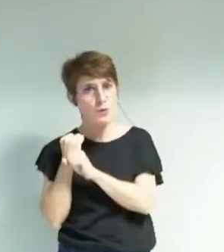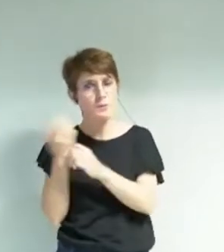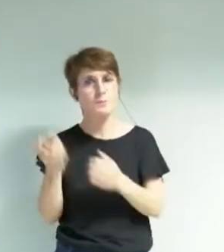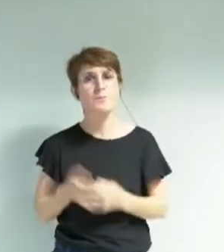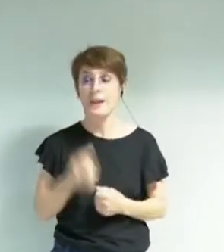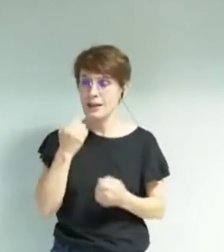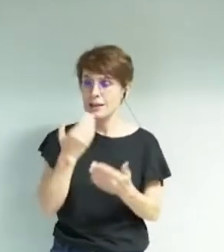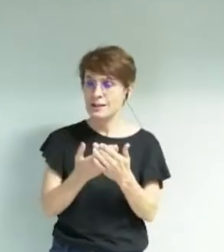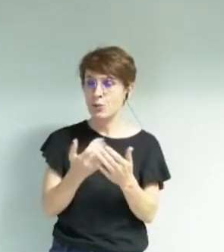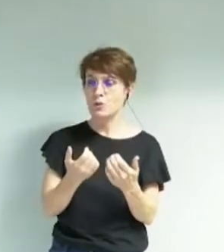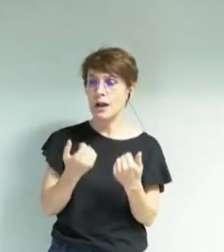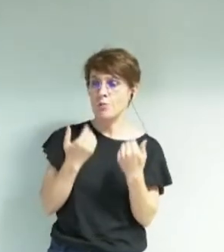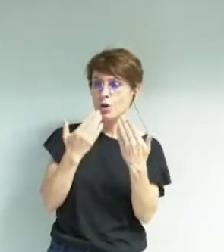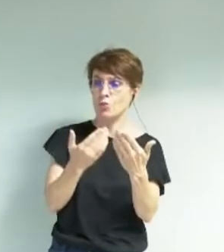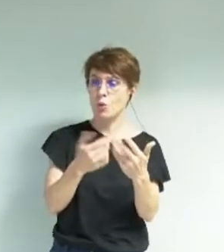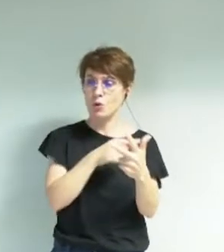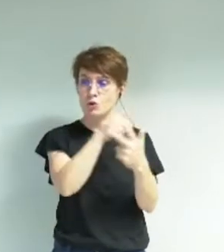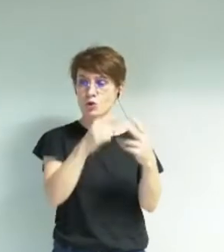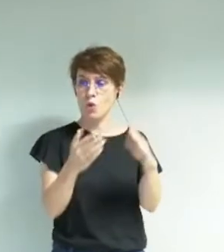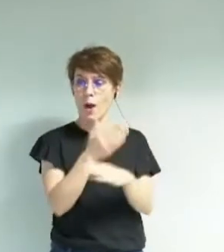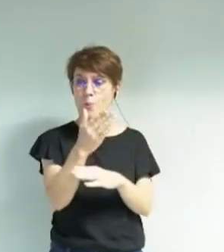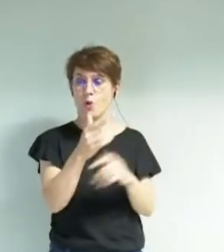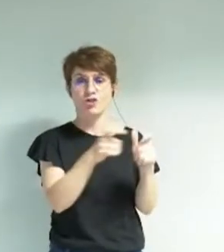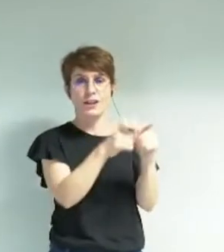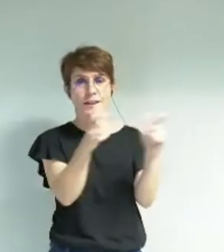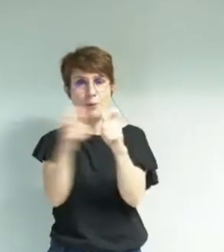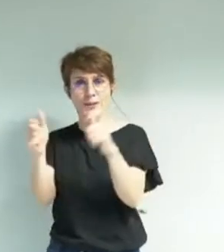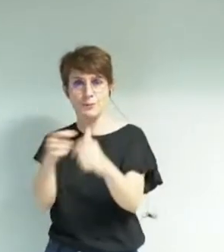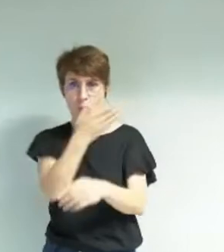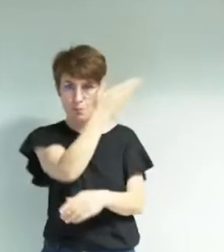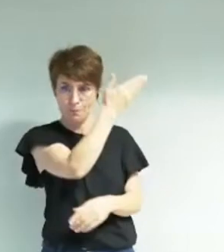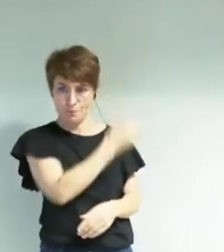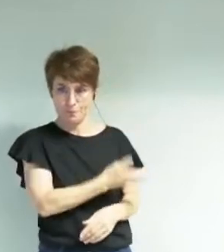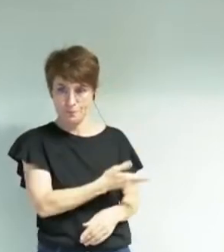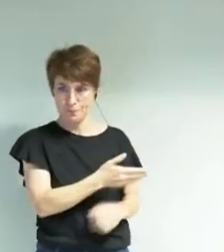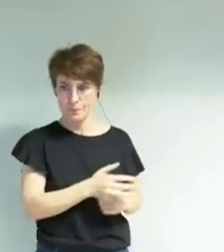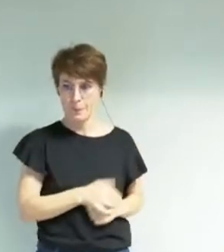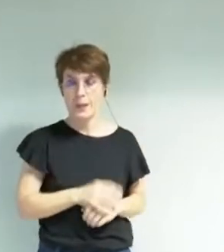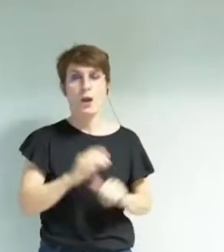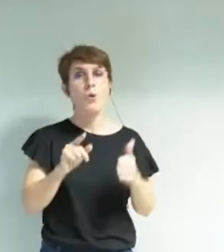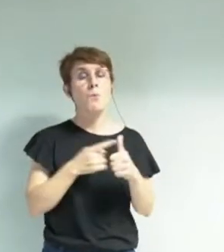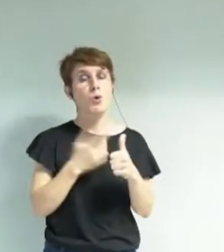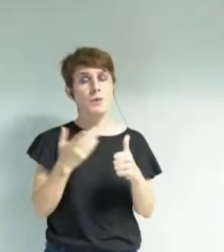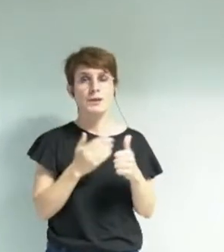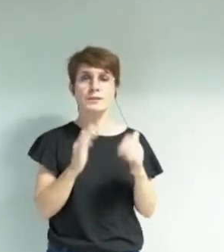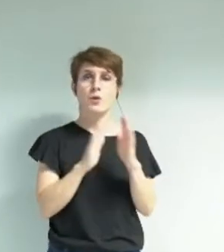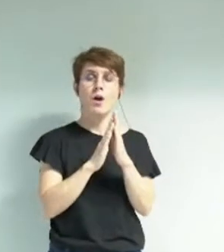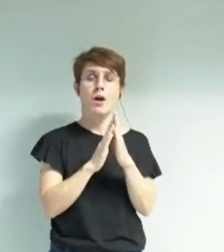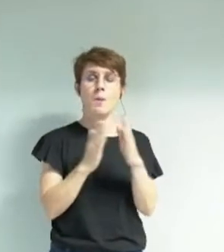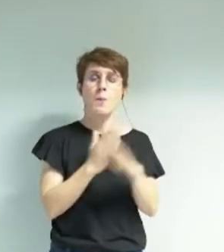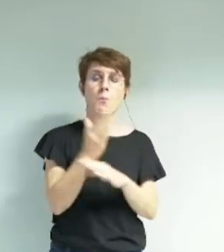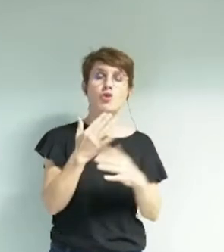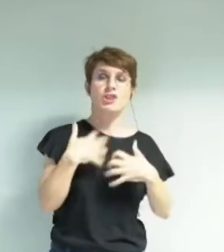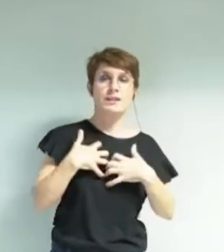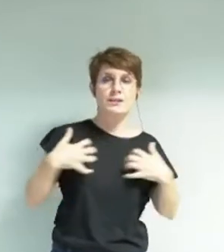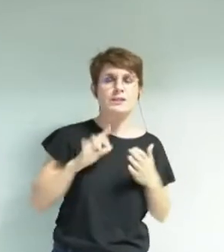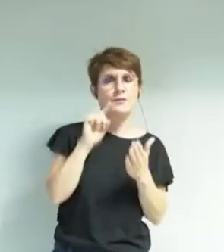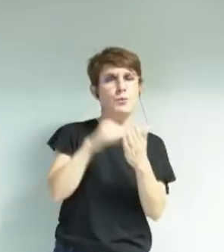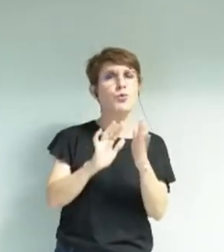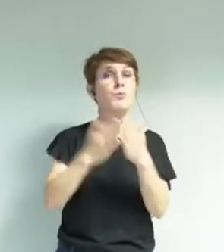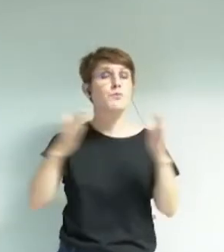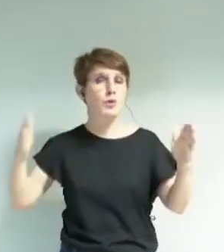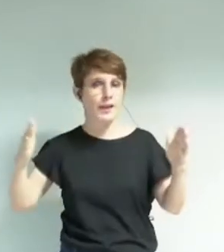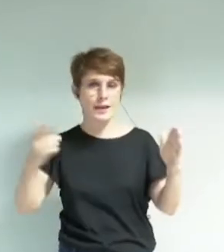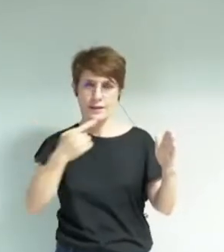trois projets d'établissement qui vous sont présentés. D'abord, le projet scientifique de la bibliothèque qui consiste principalement en la